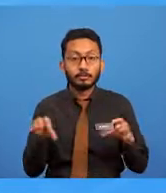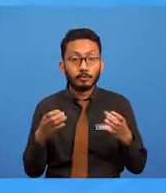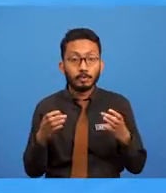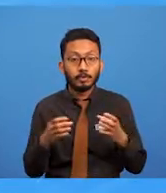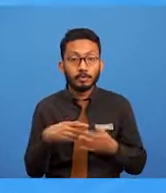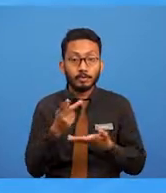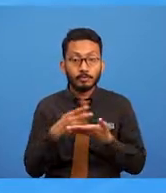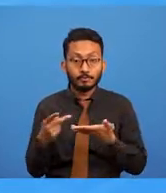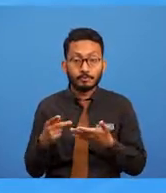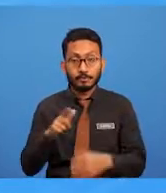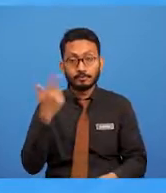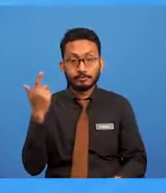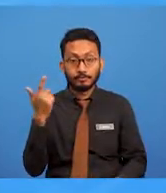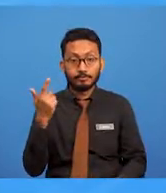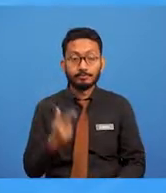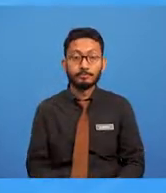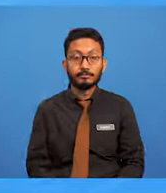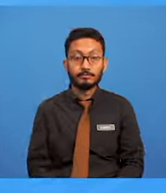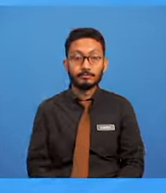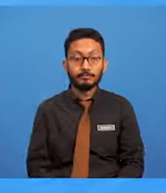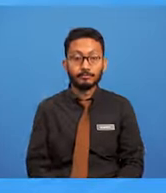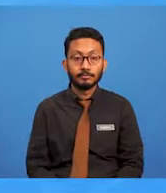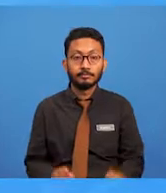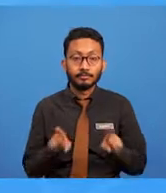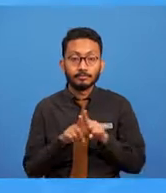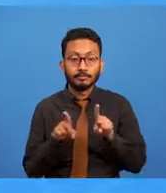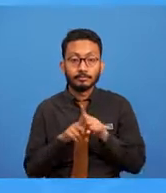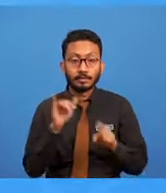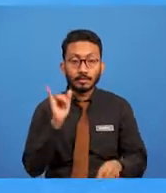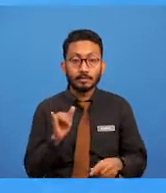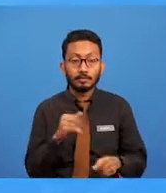karya kelihatan serialistik dan sebaik mungkin.